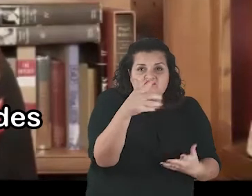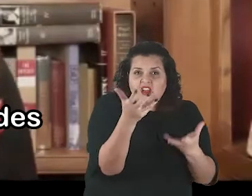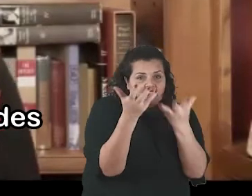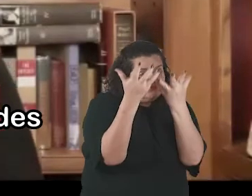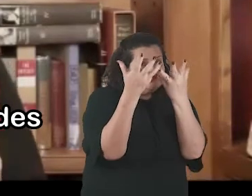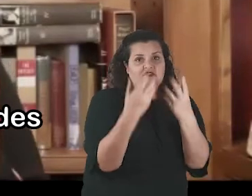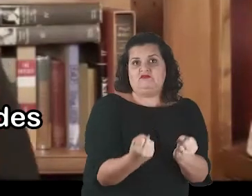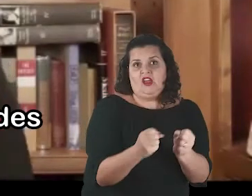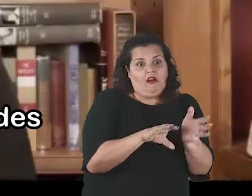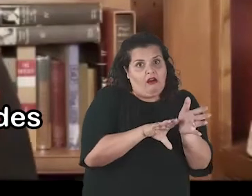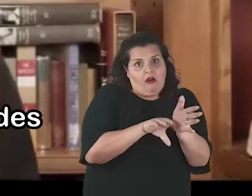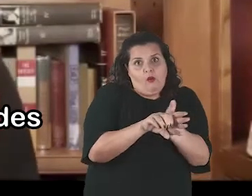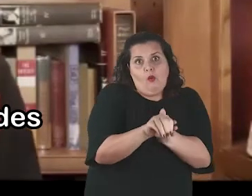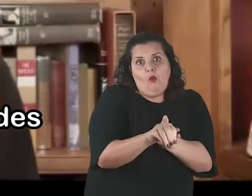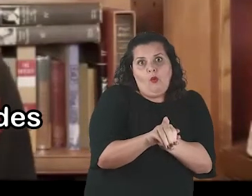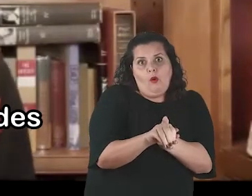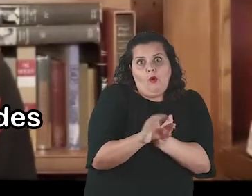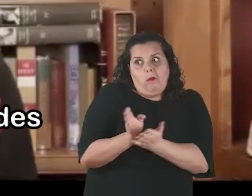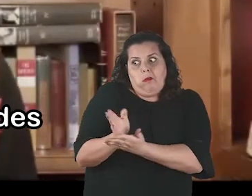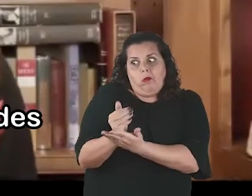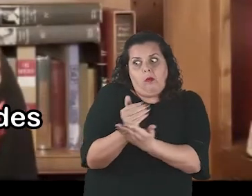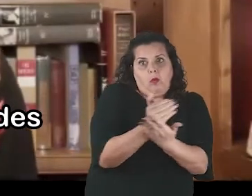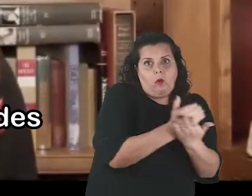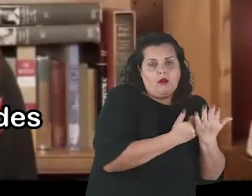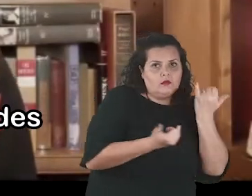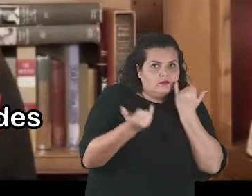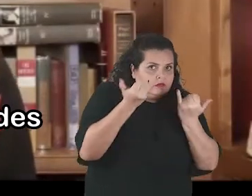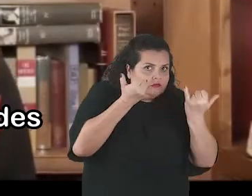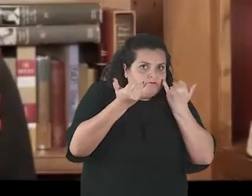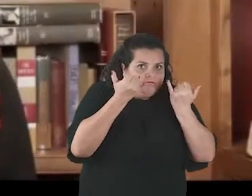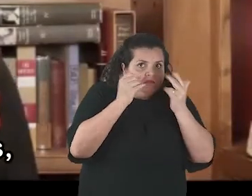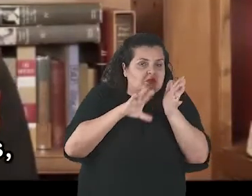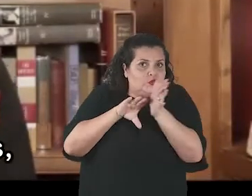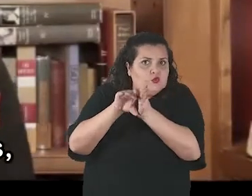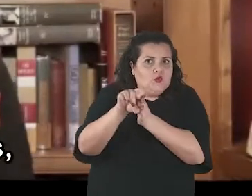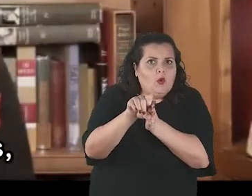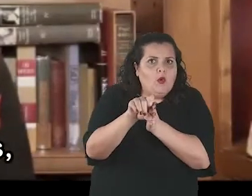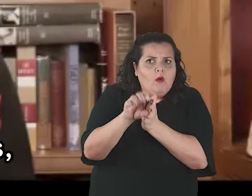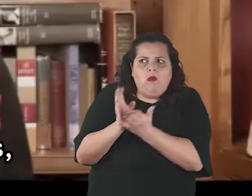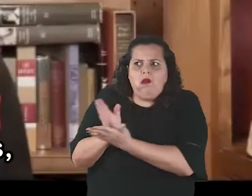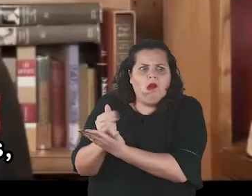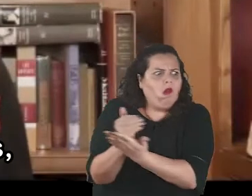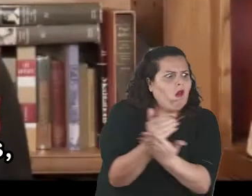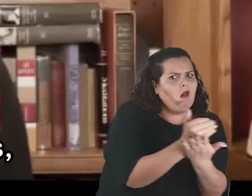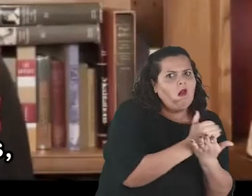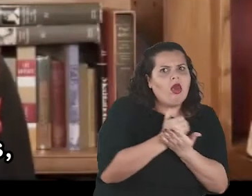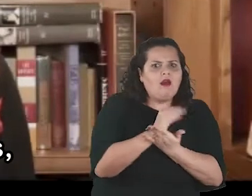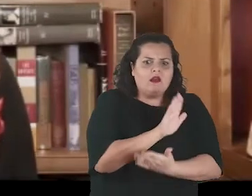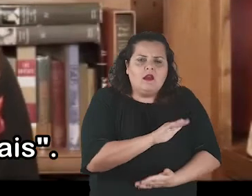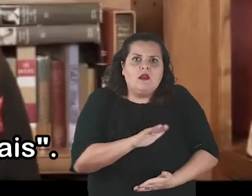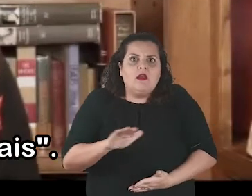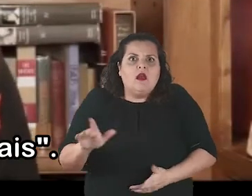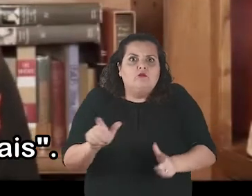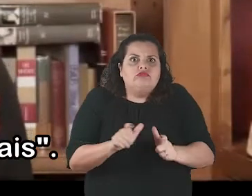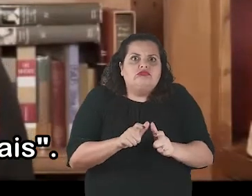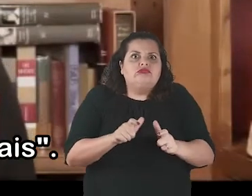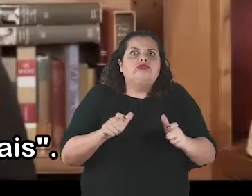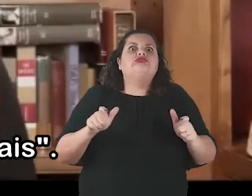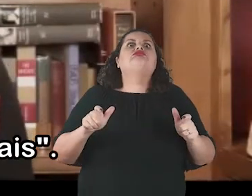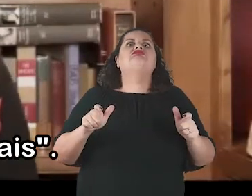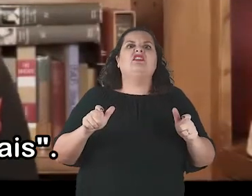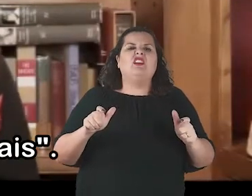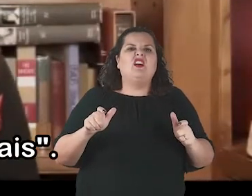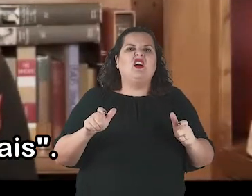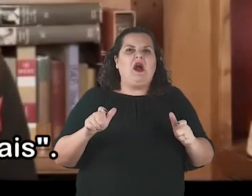collect massive quantities of data from young children, not to benefit the schools, but to benefit